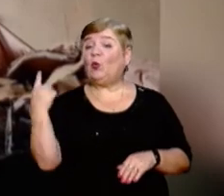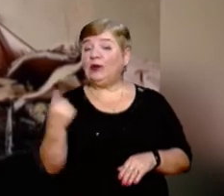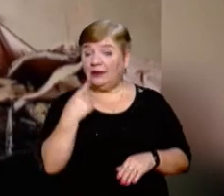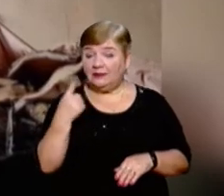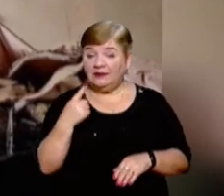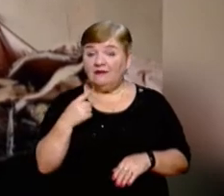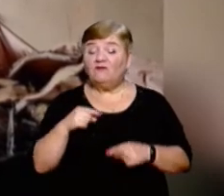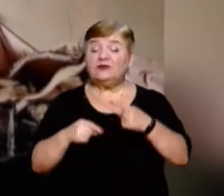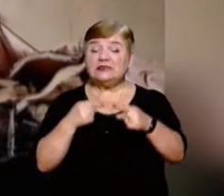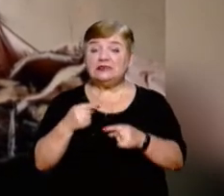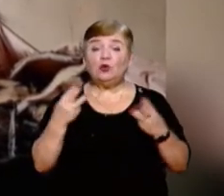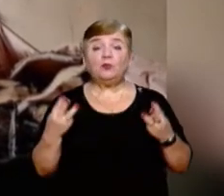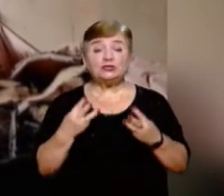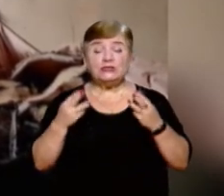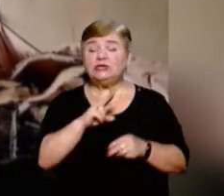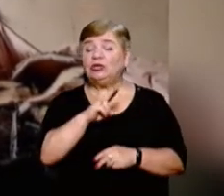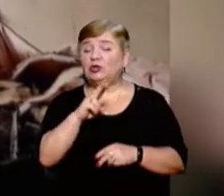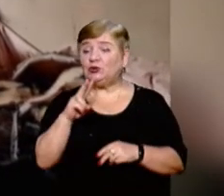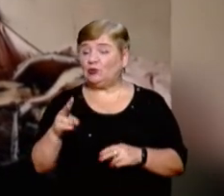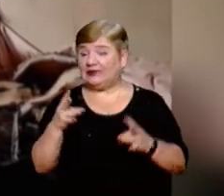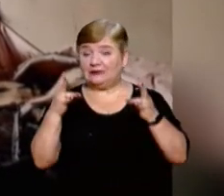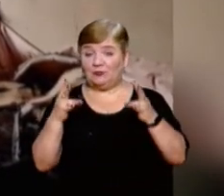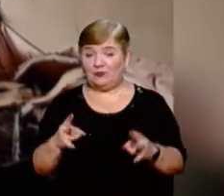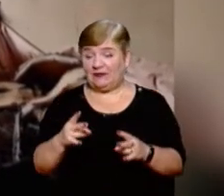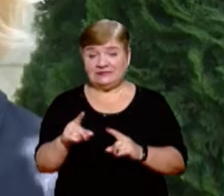Внаслідок пожежі ніхто не загинув та не травмувався.